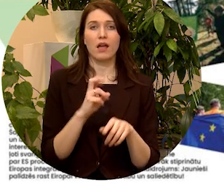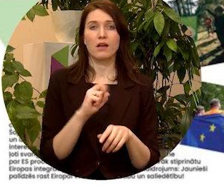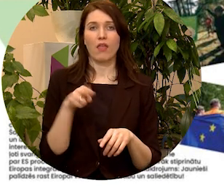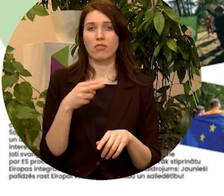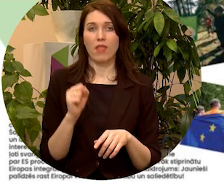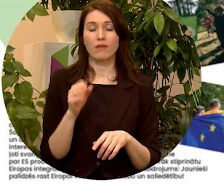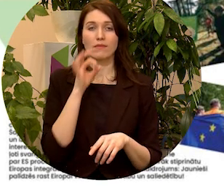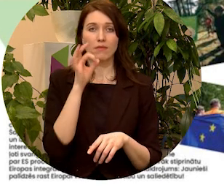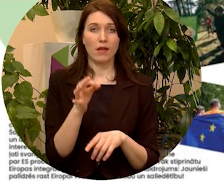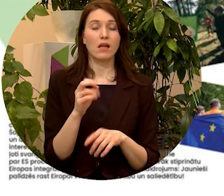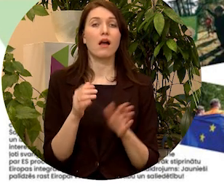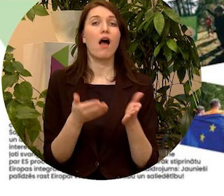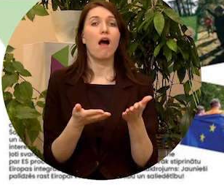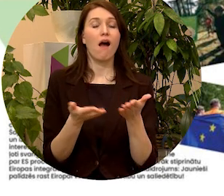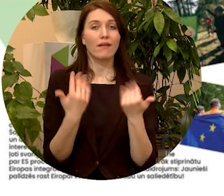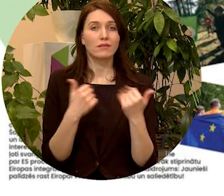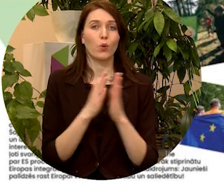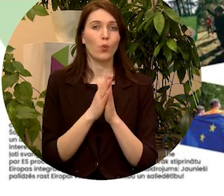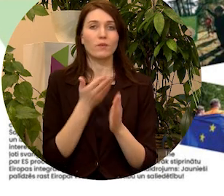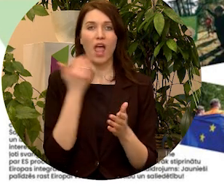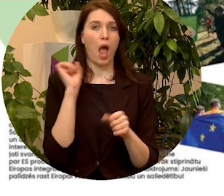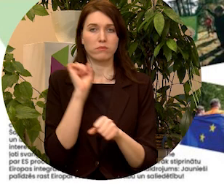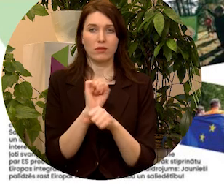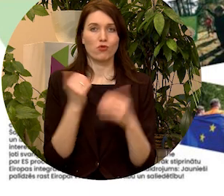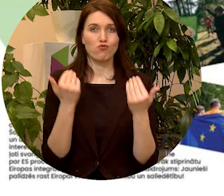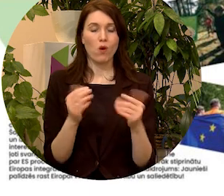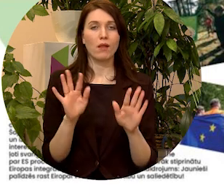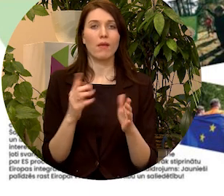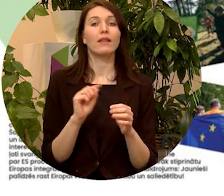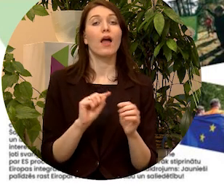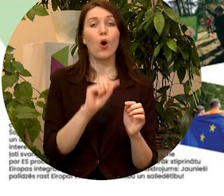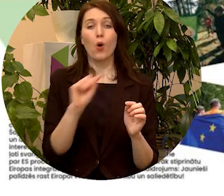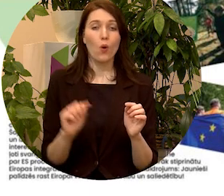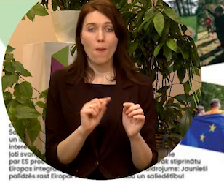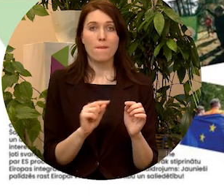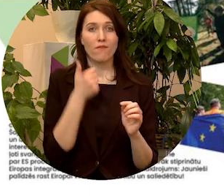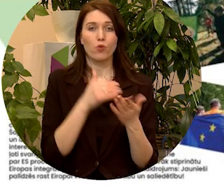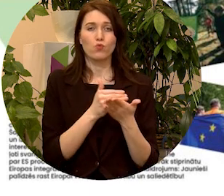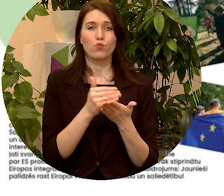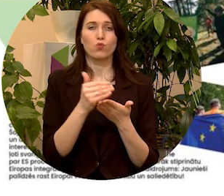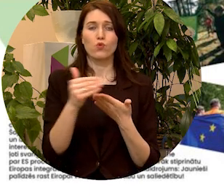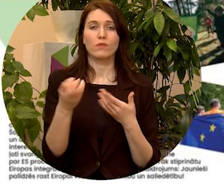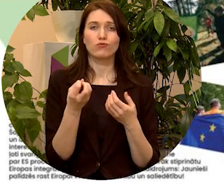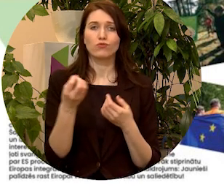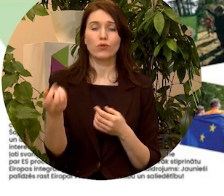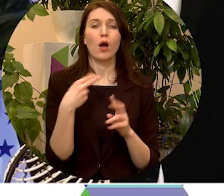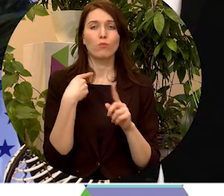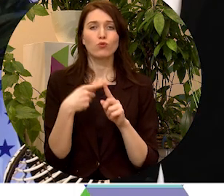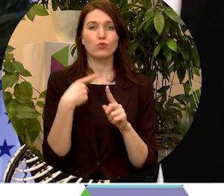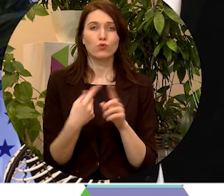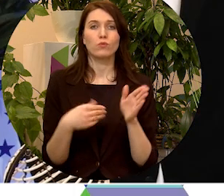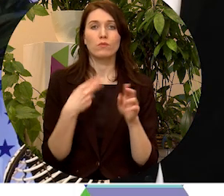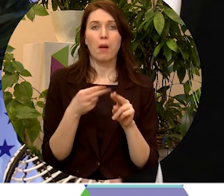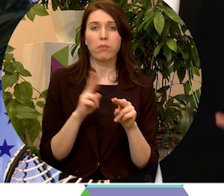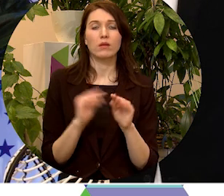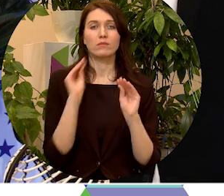aicinājums ir neapstāties šodien, bet likt tikai komatu vīzijās un turpināt šīs vīzijas, papildināt un sūtīt,